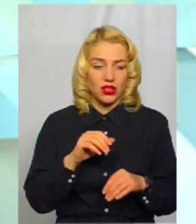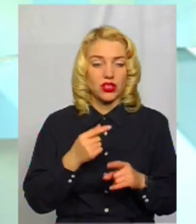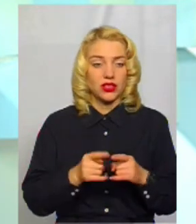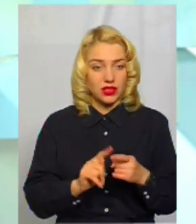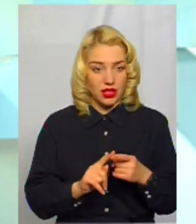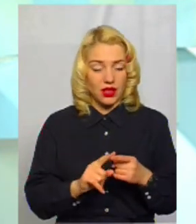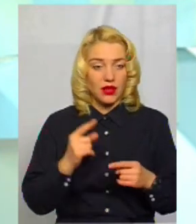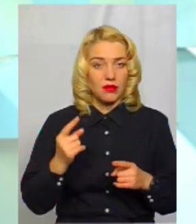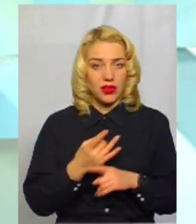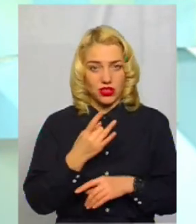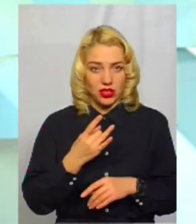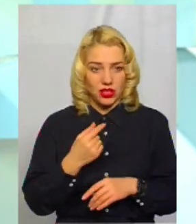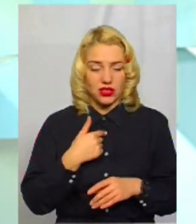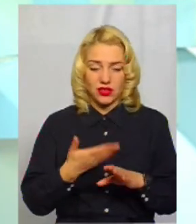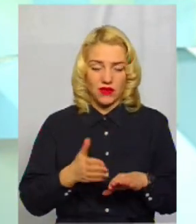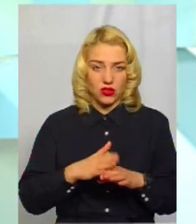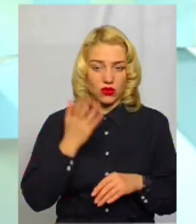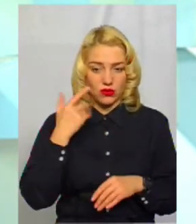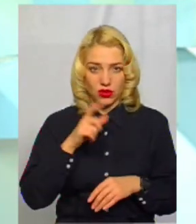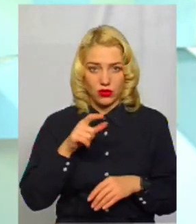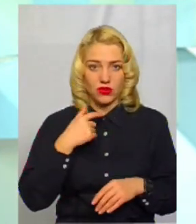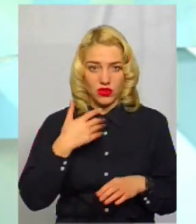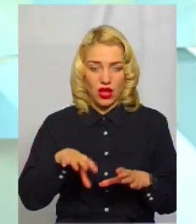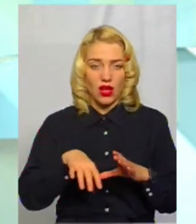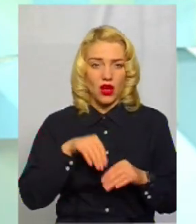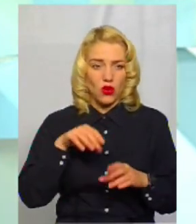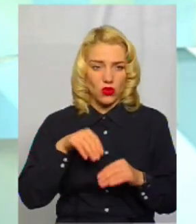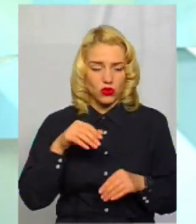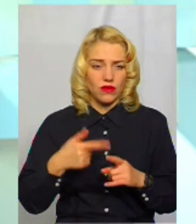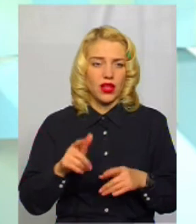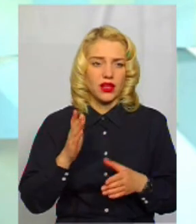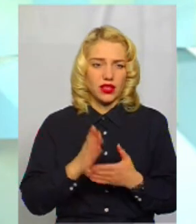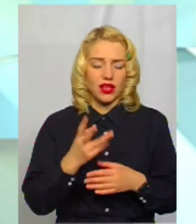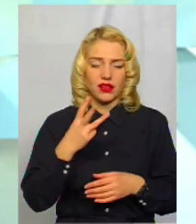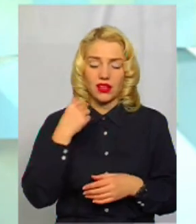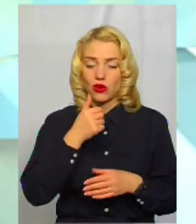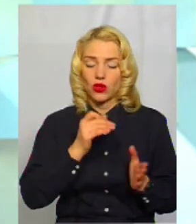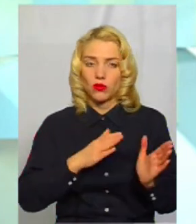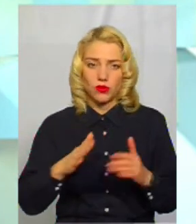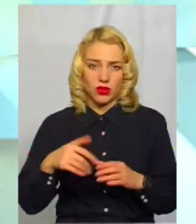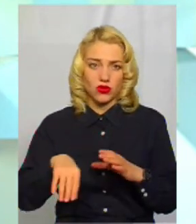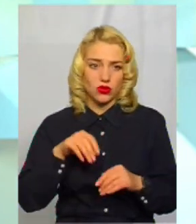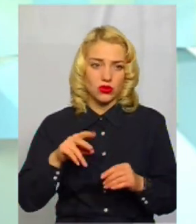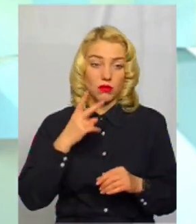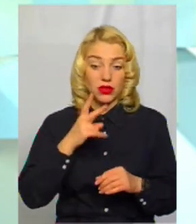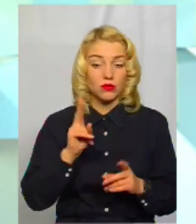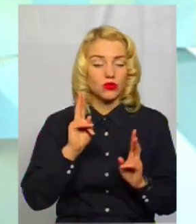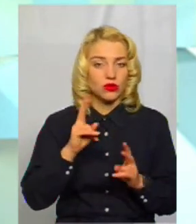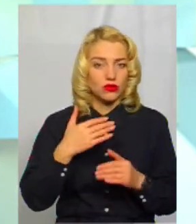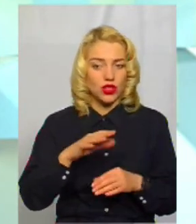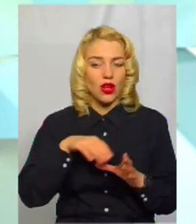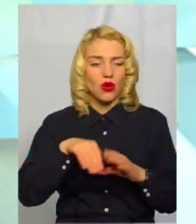І це перший раз, це важко. Коли люди вже голосували, ось у нас вже три роки ми голосуємо, і ми бачимо, що ті, хто